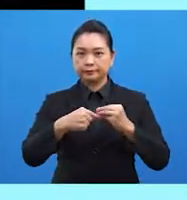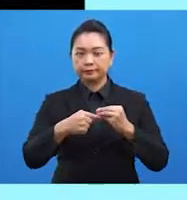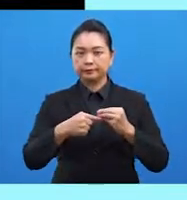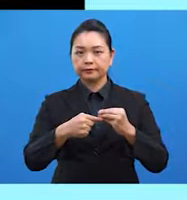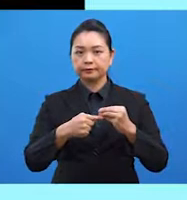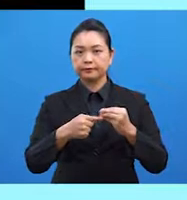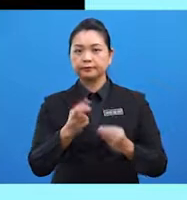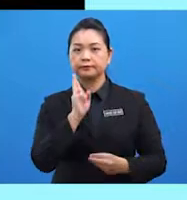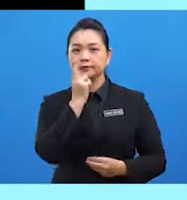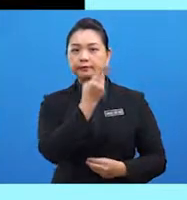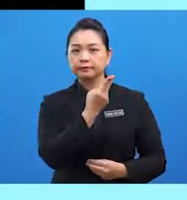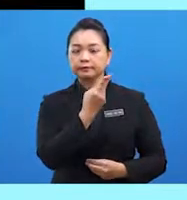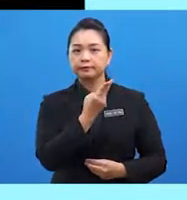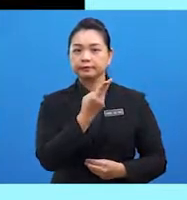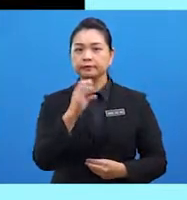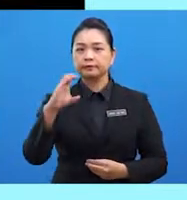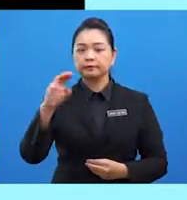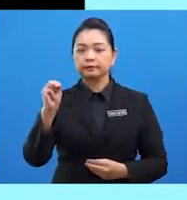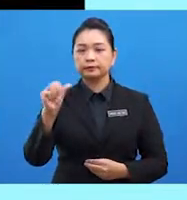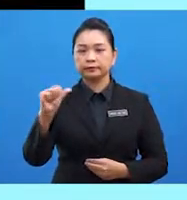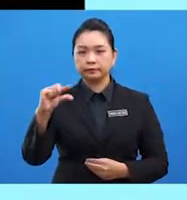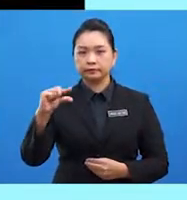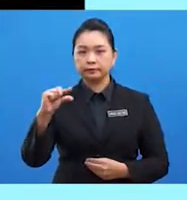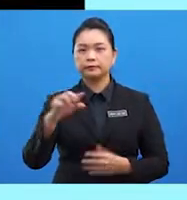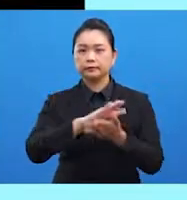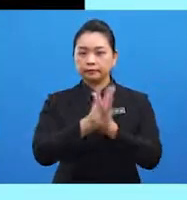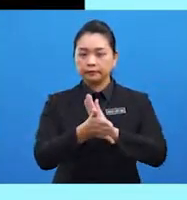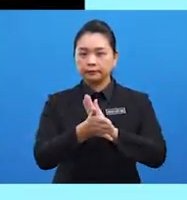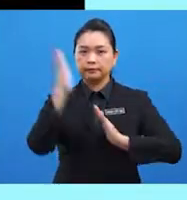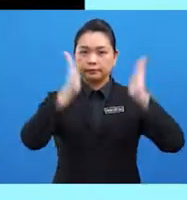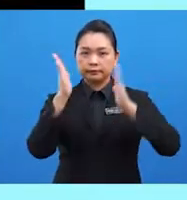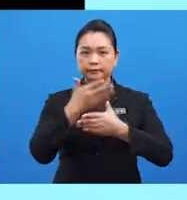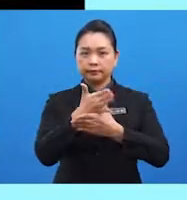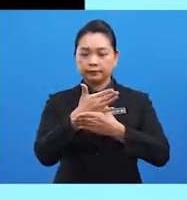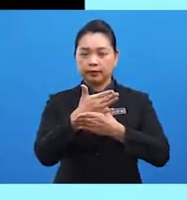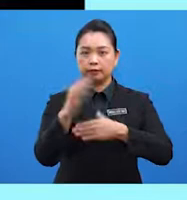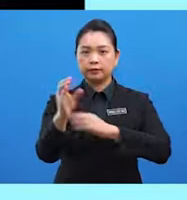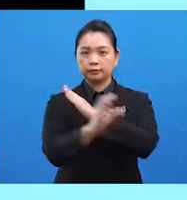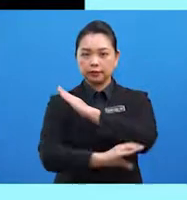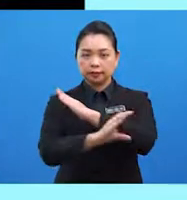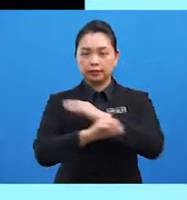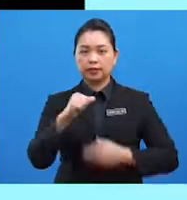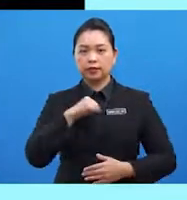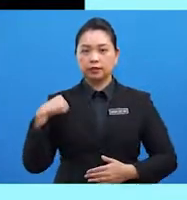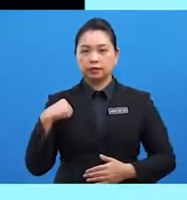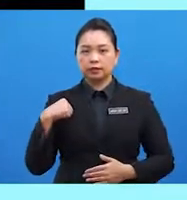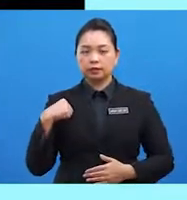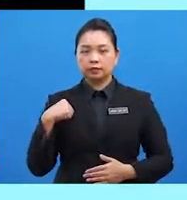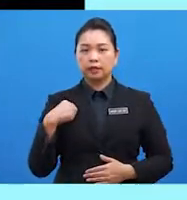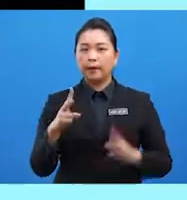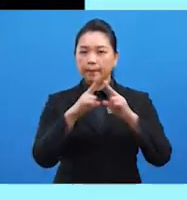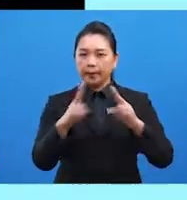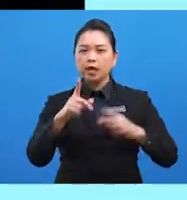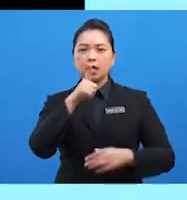peisytiharan harare, CMAG menjadikan Malaysia antara negara anggota Commonwealth